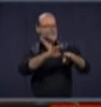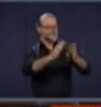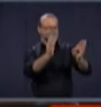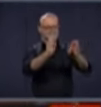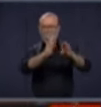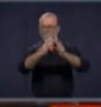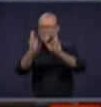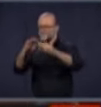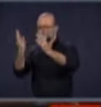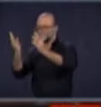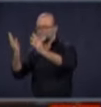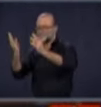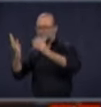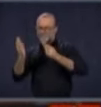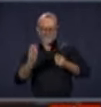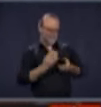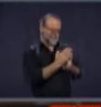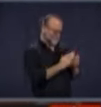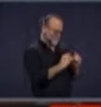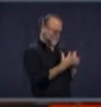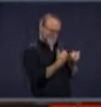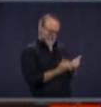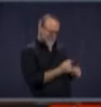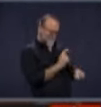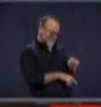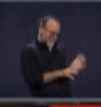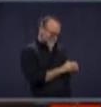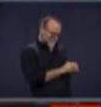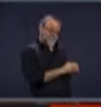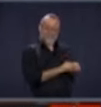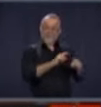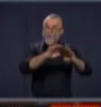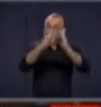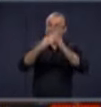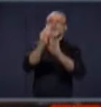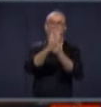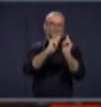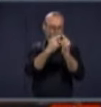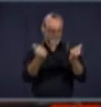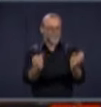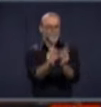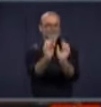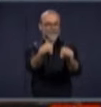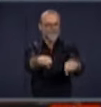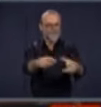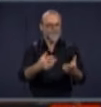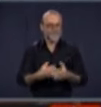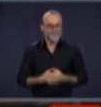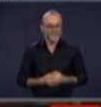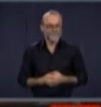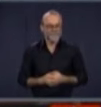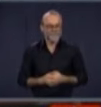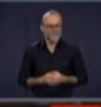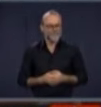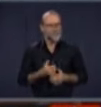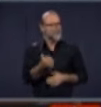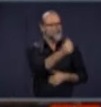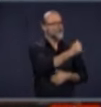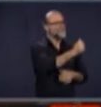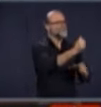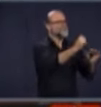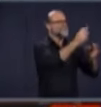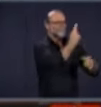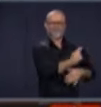sur les rassemblements, les regroupements, donc en contexte de déconfinement. Je sais que dans certaines